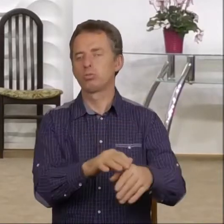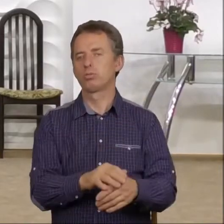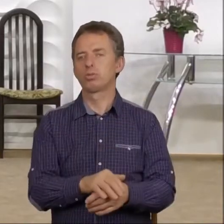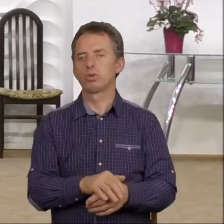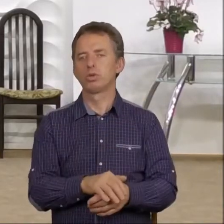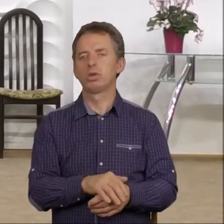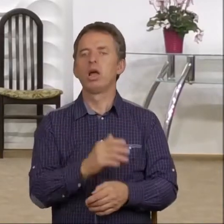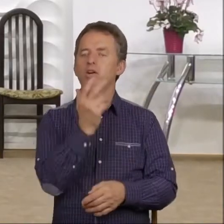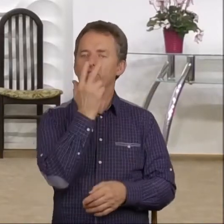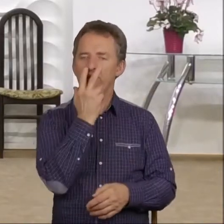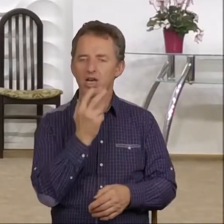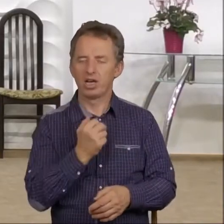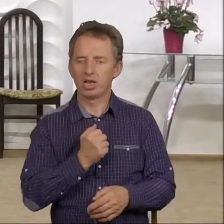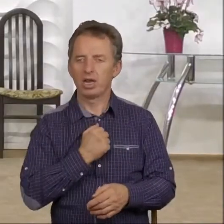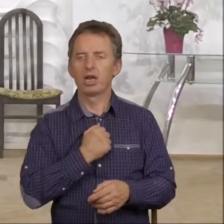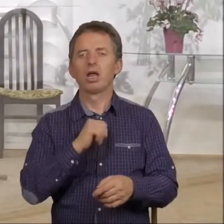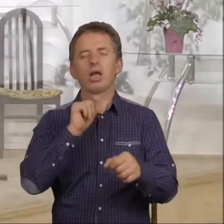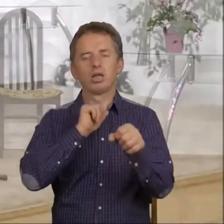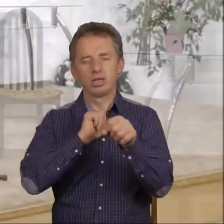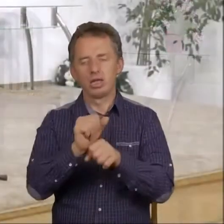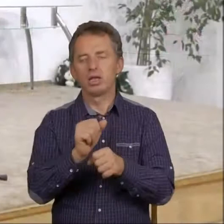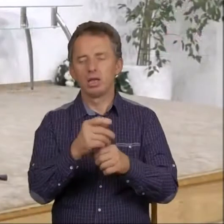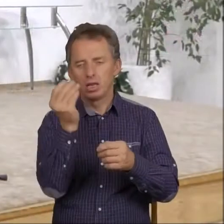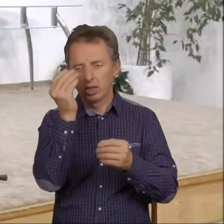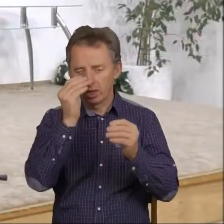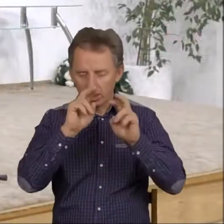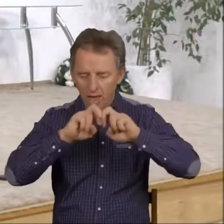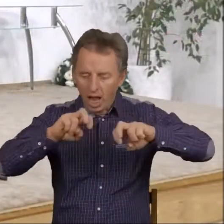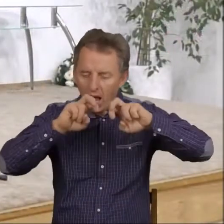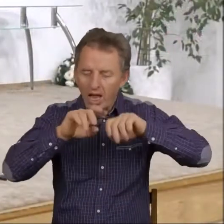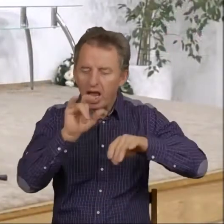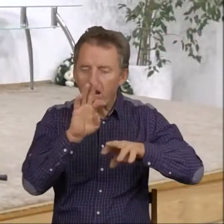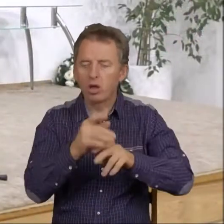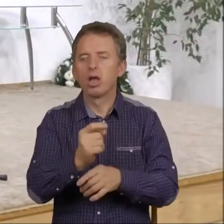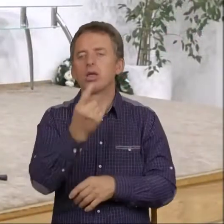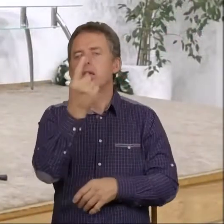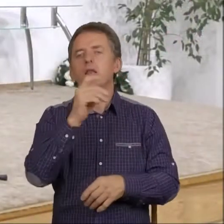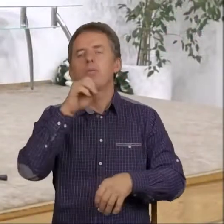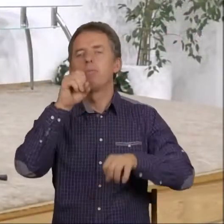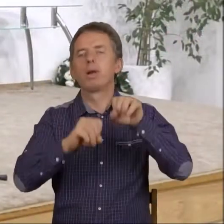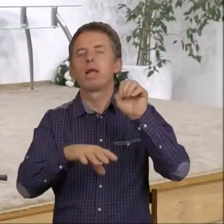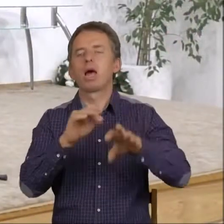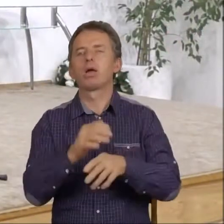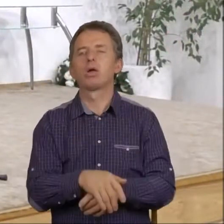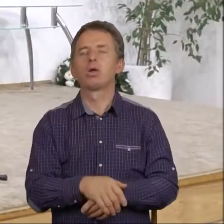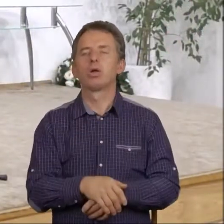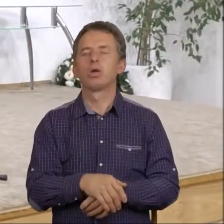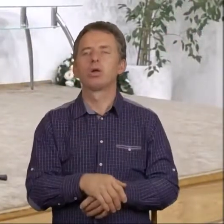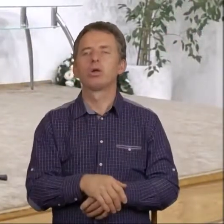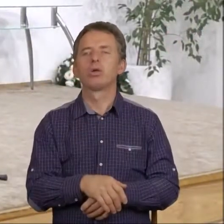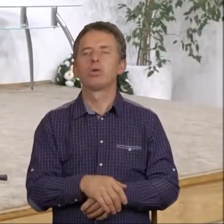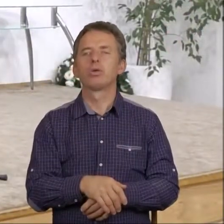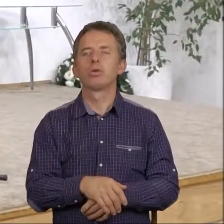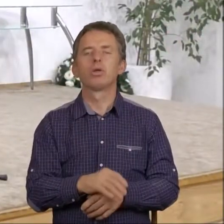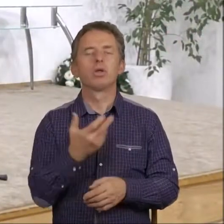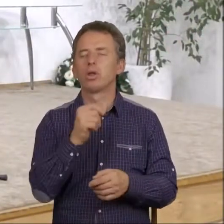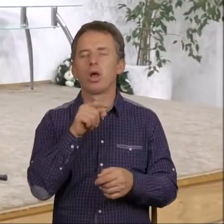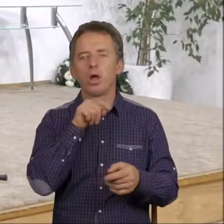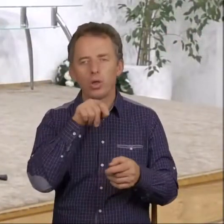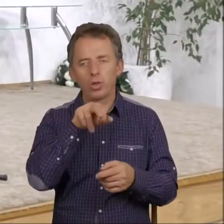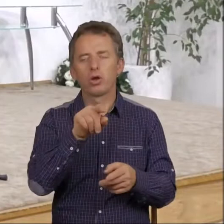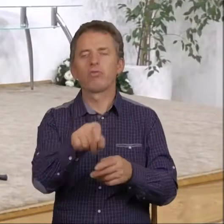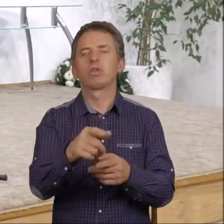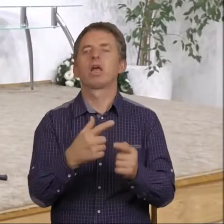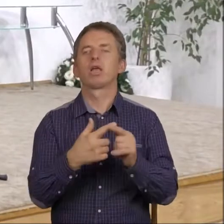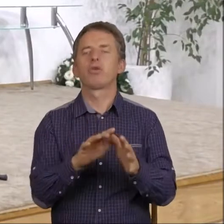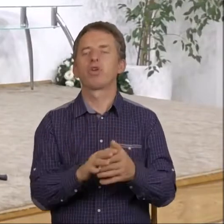Wyraźnie jest tutaj pewna analogia do jednej z plag egipskich. Ale to nie o to chodzi w tej chwili.